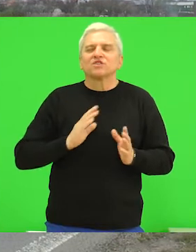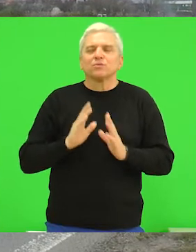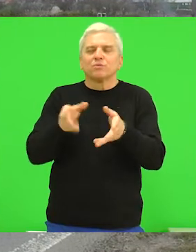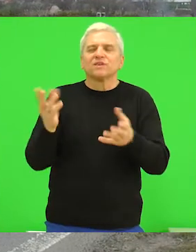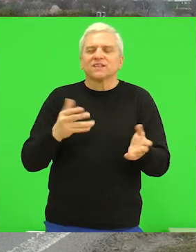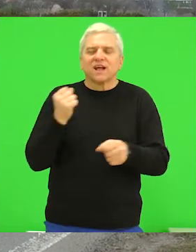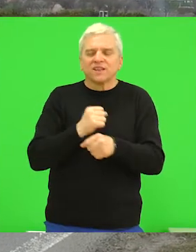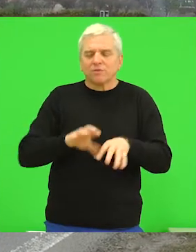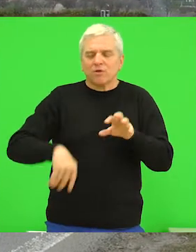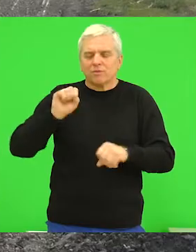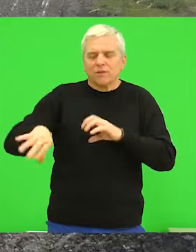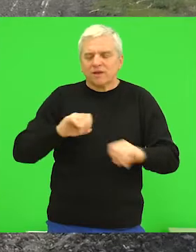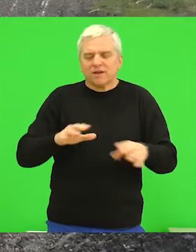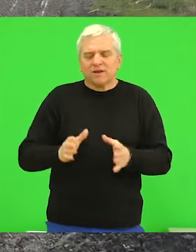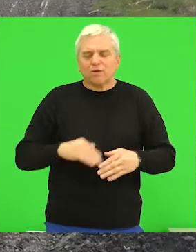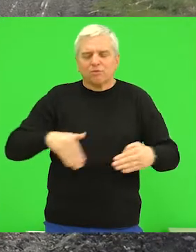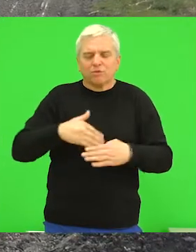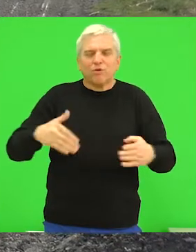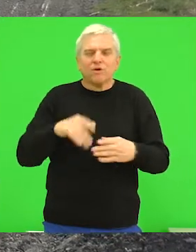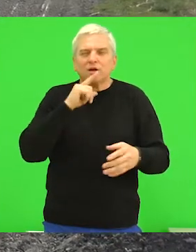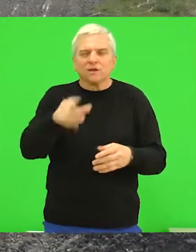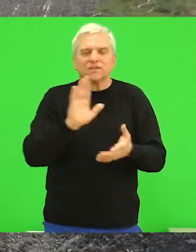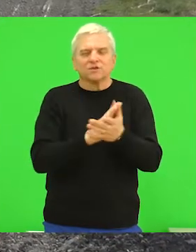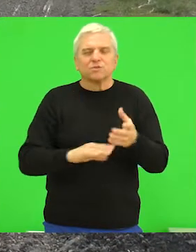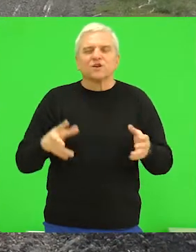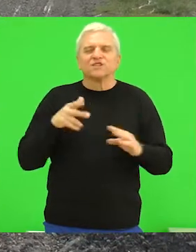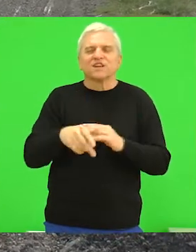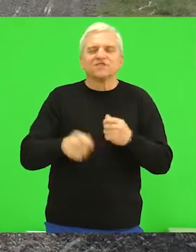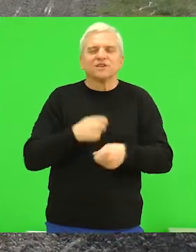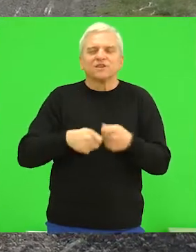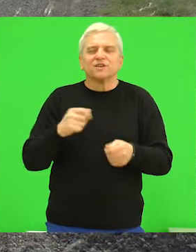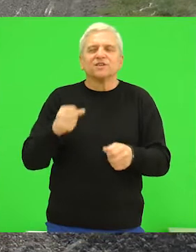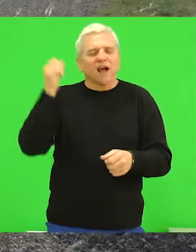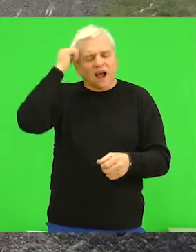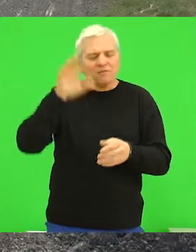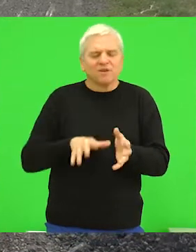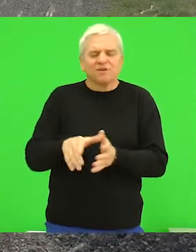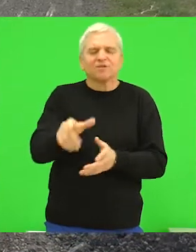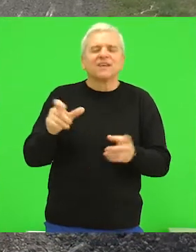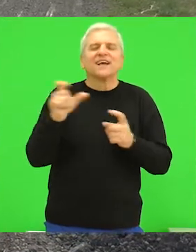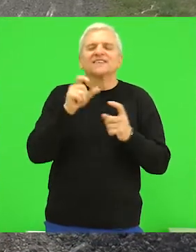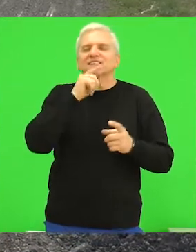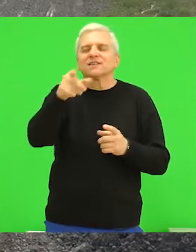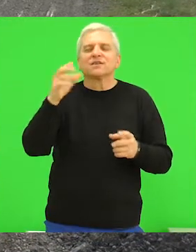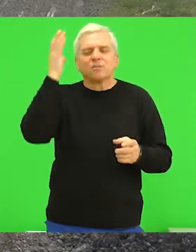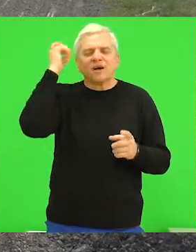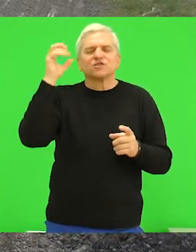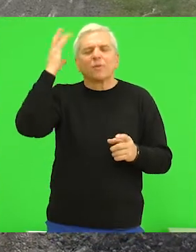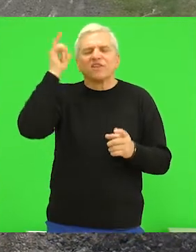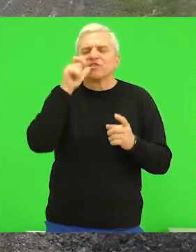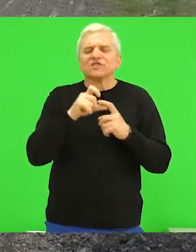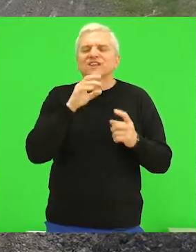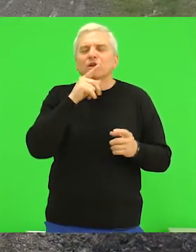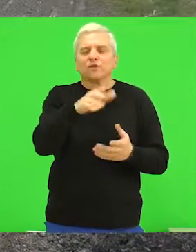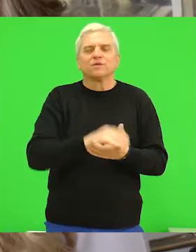gde se grade otresišta, a nedavno su započeti pripremni radovi na asfaltiranju Segedinskog puta u Bačkom